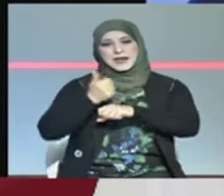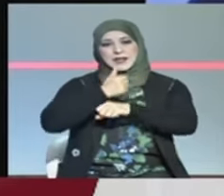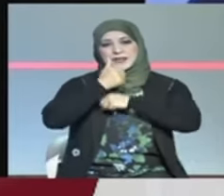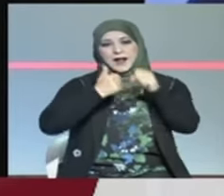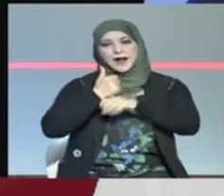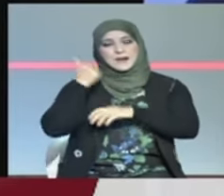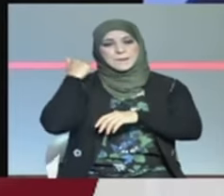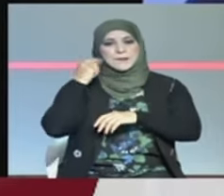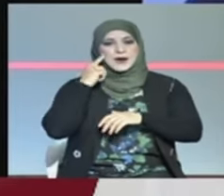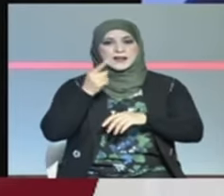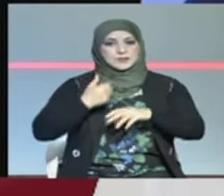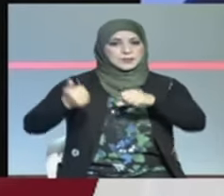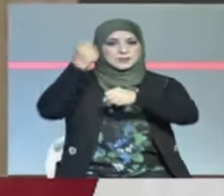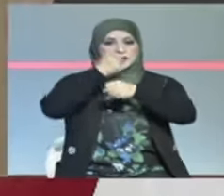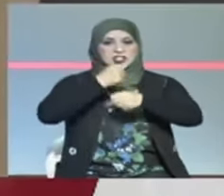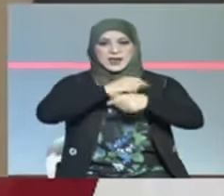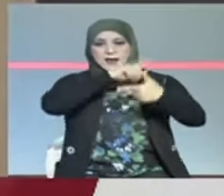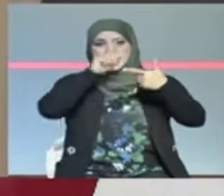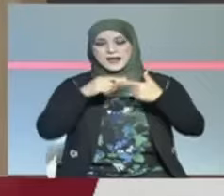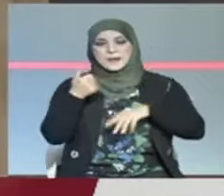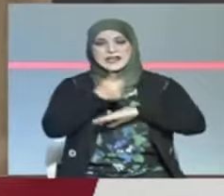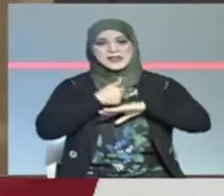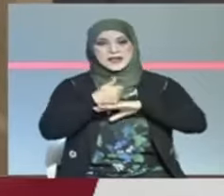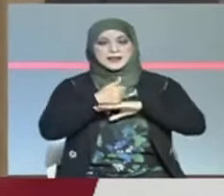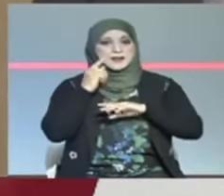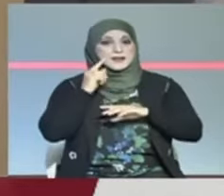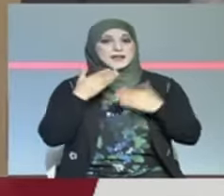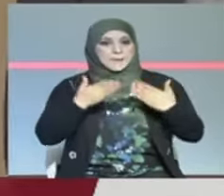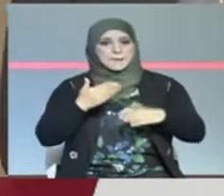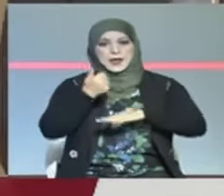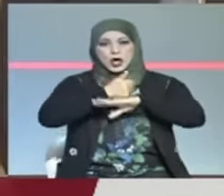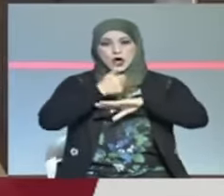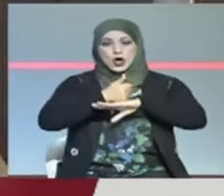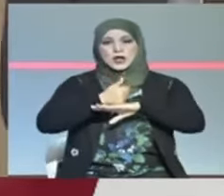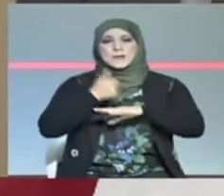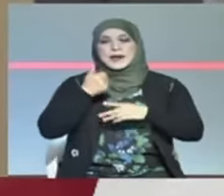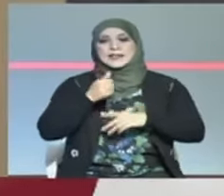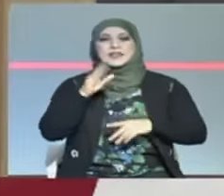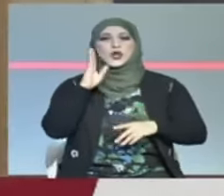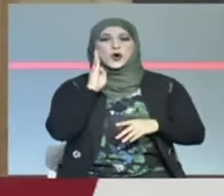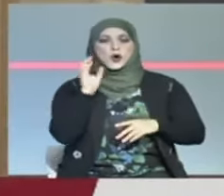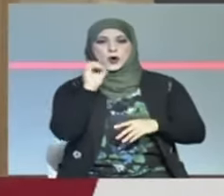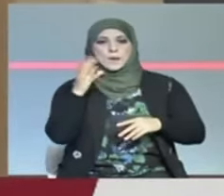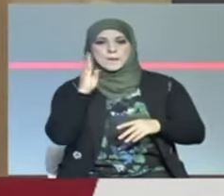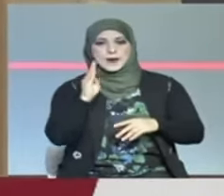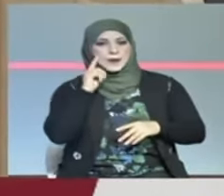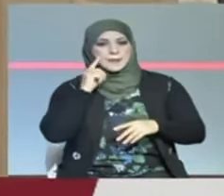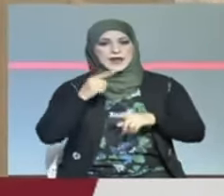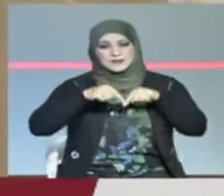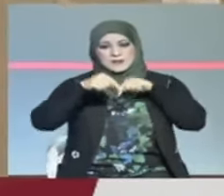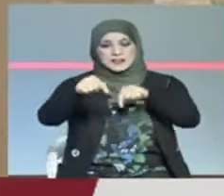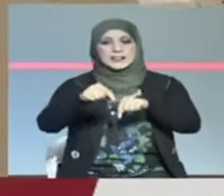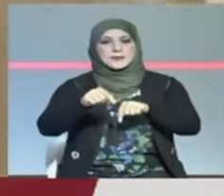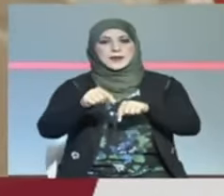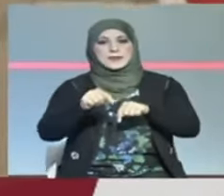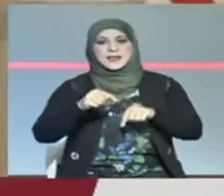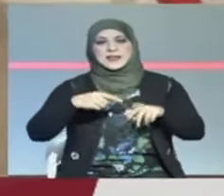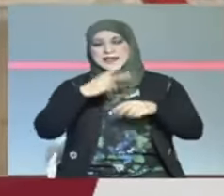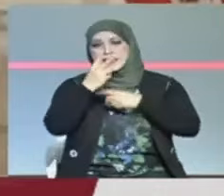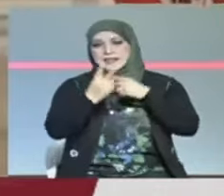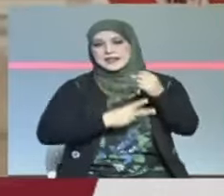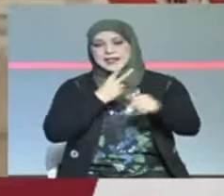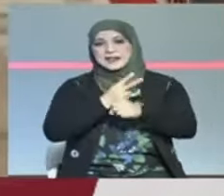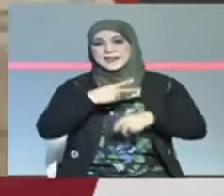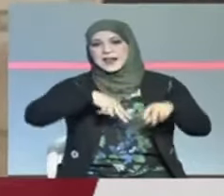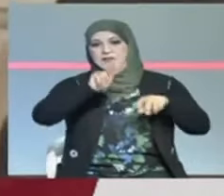كما شغل منصب نائب للرئيس بين حكم الرئيس السابق بارك أماما للفترة ما بين سنتي